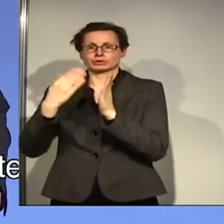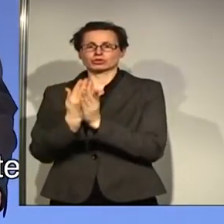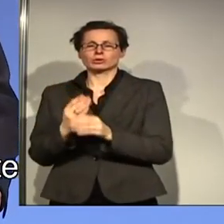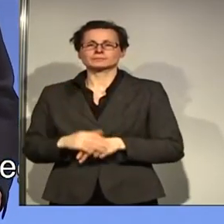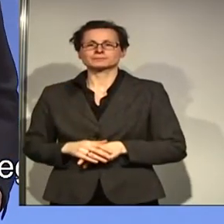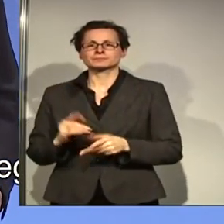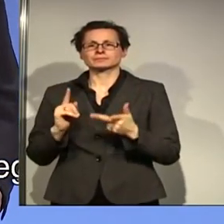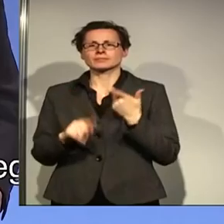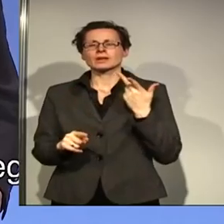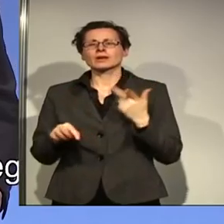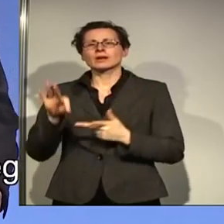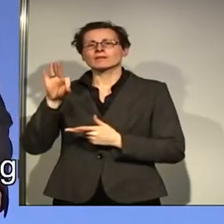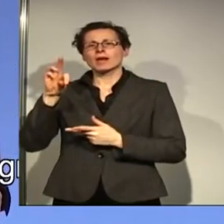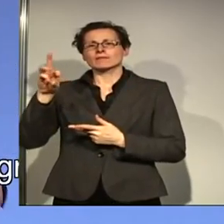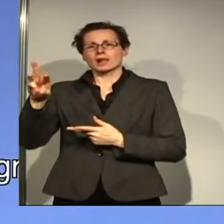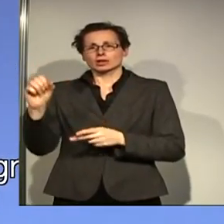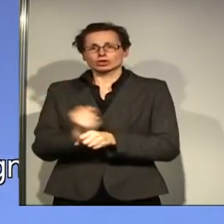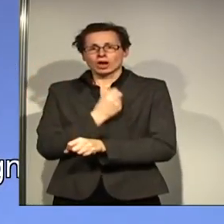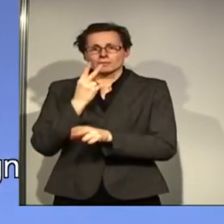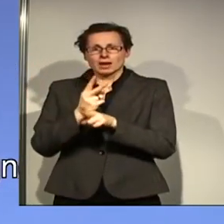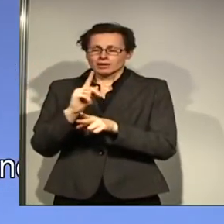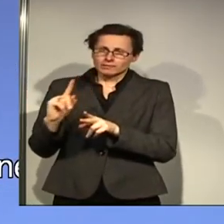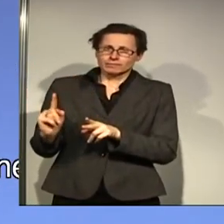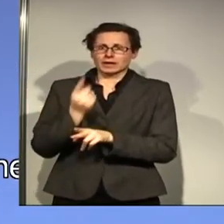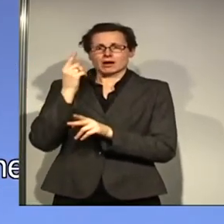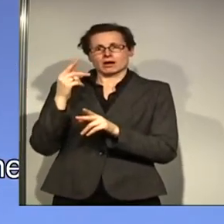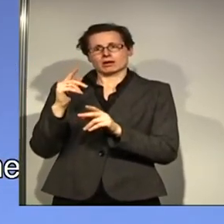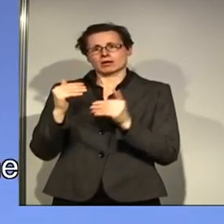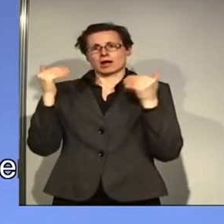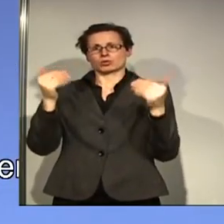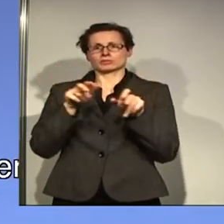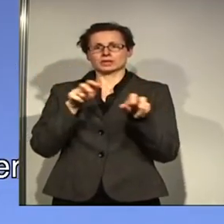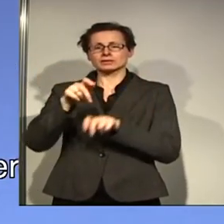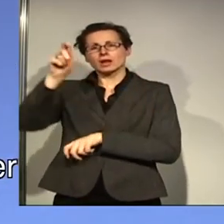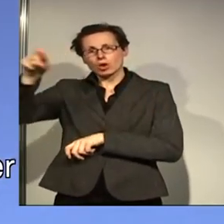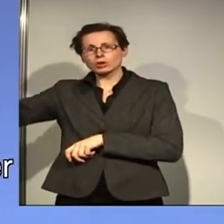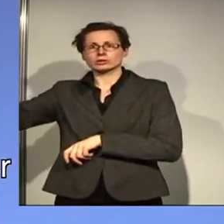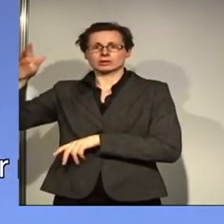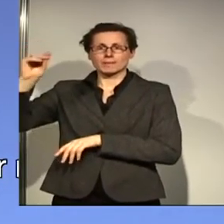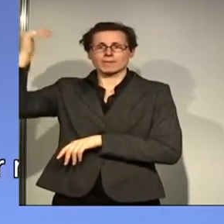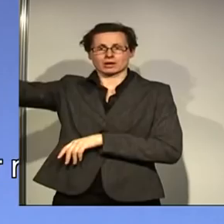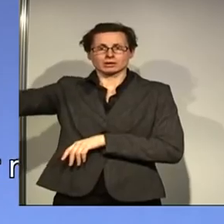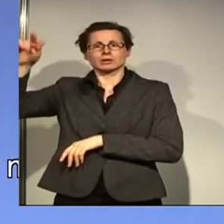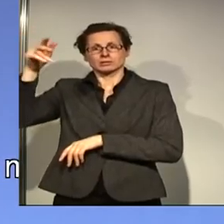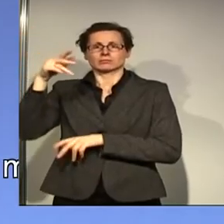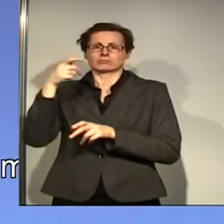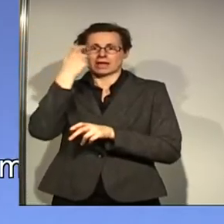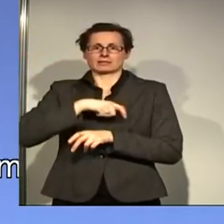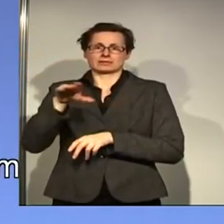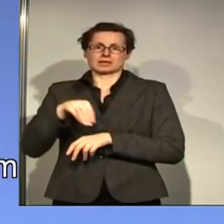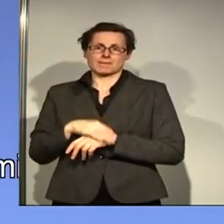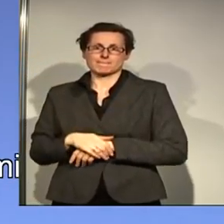Steinmeier hat unser Land endlich wieder einen Außenminister, der im Ausland auch ernst genommen wird, der geschätzt wird, der gehört wird.